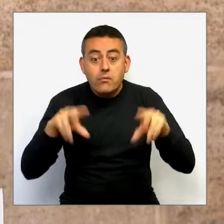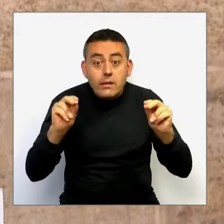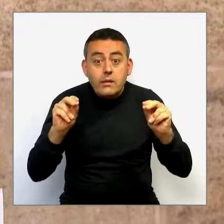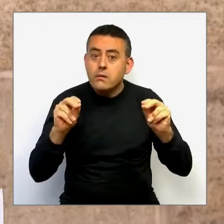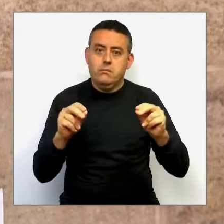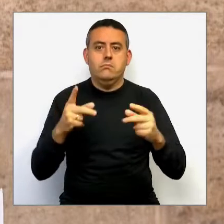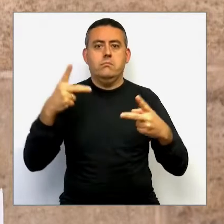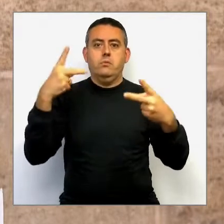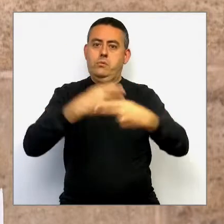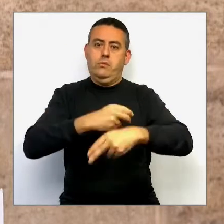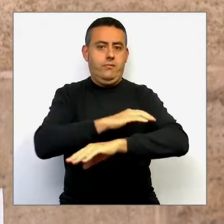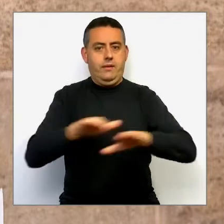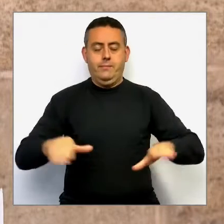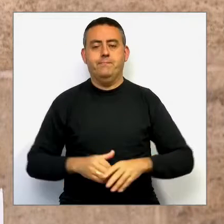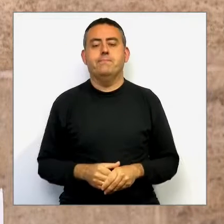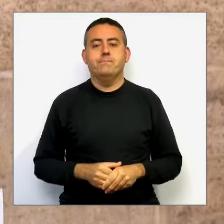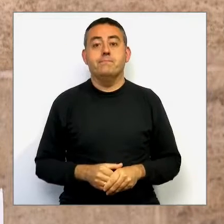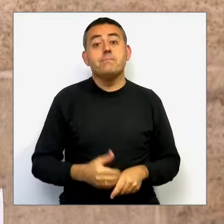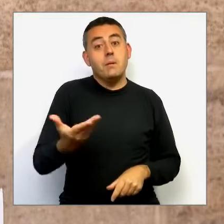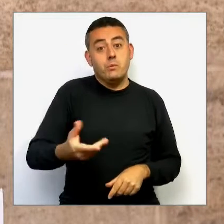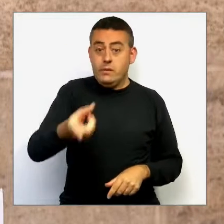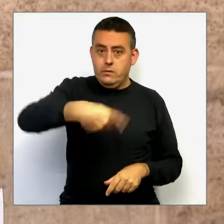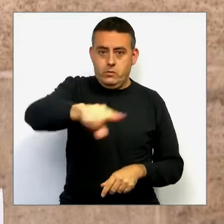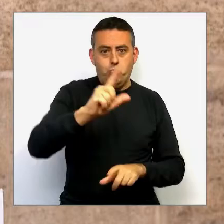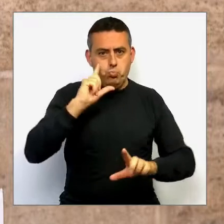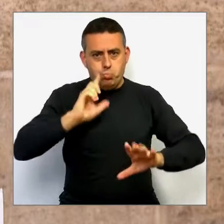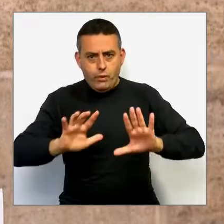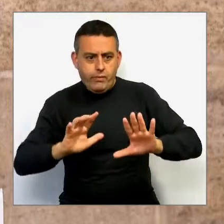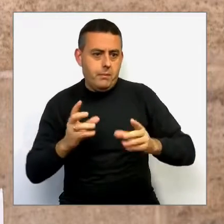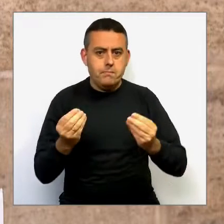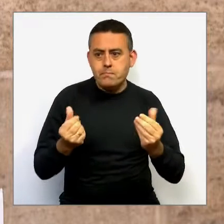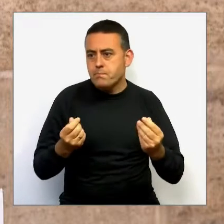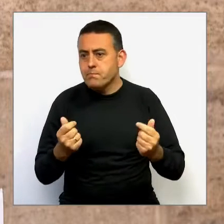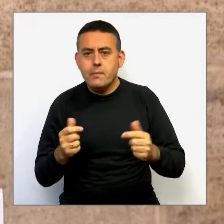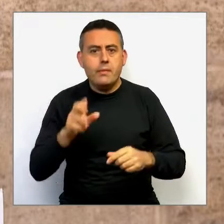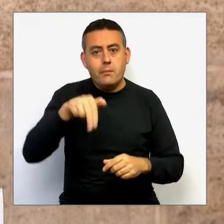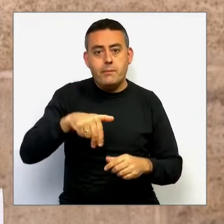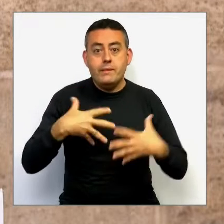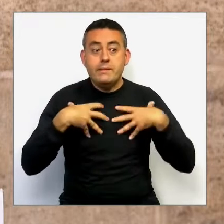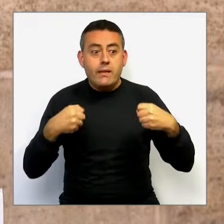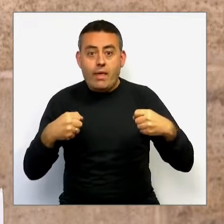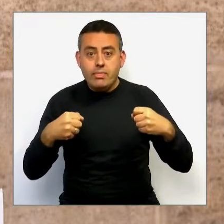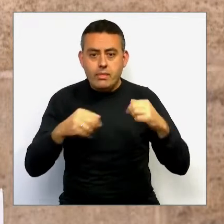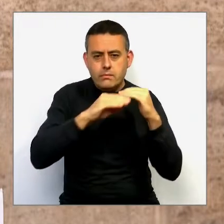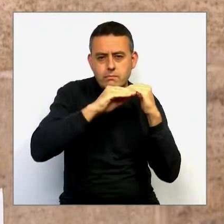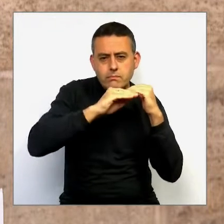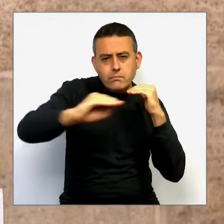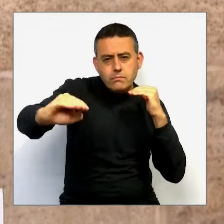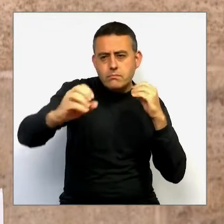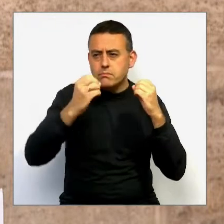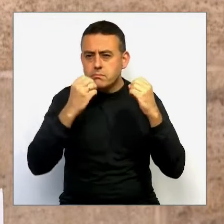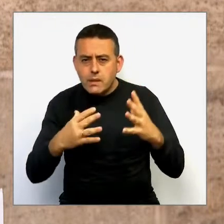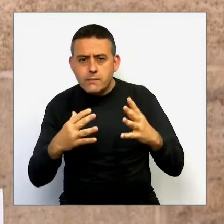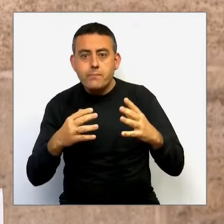conjuga la prudència màxima, la consolidació sanitària i l'apertura gradual i responsable,